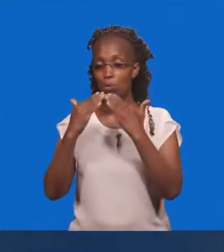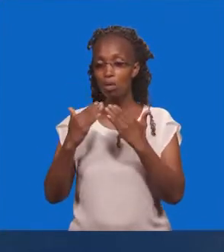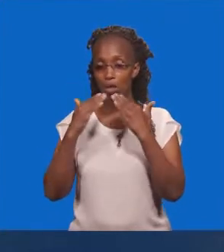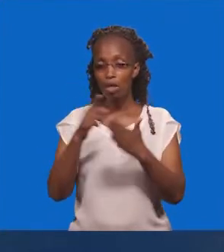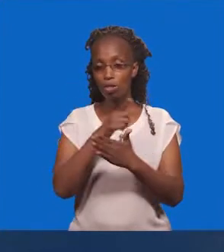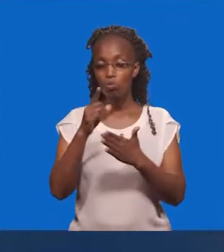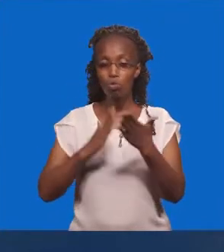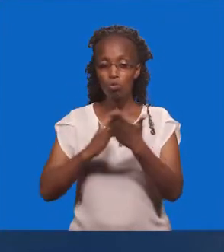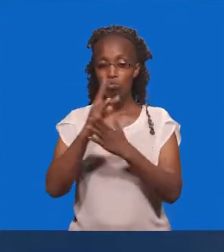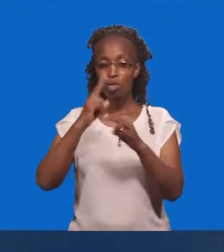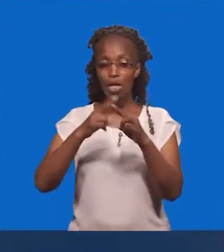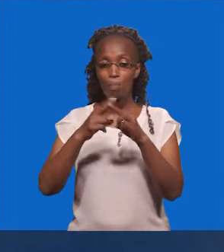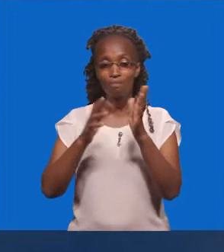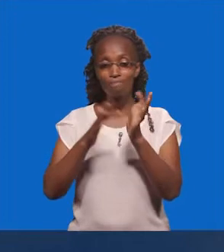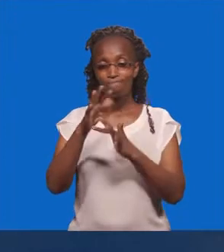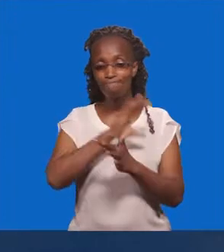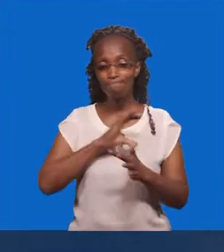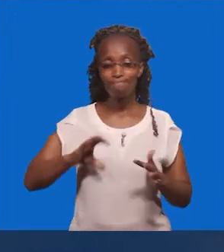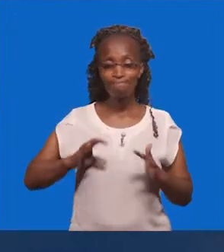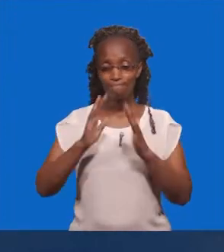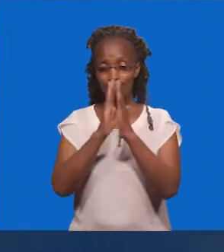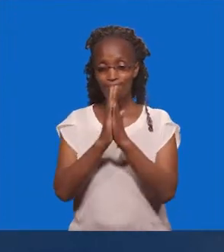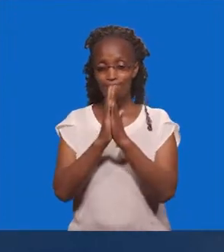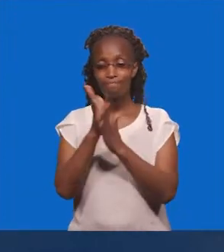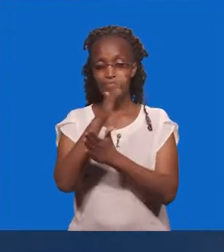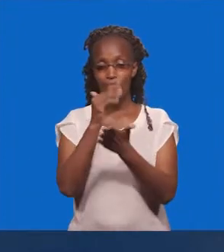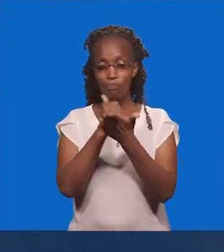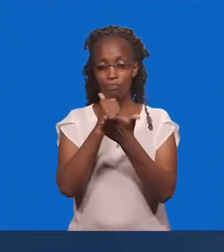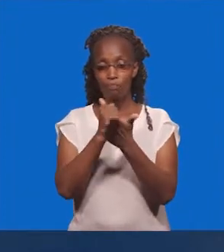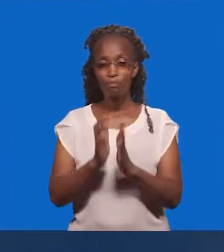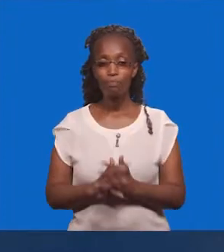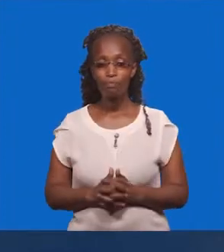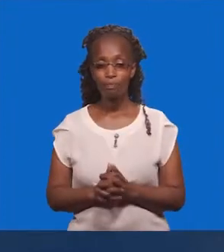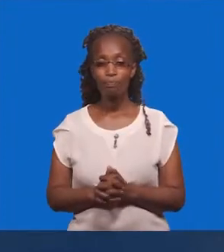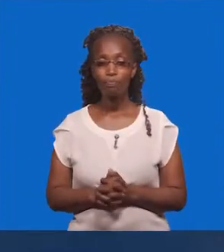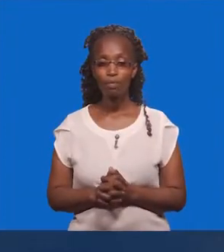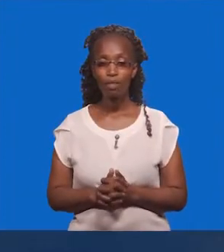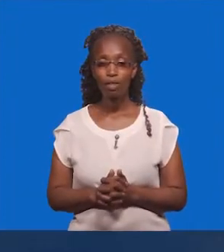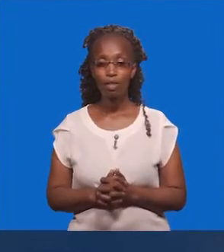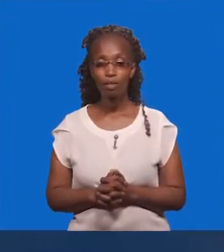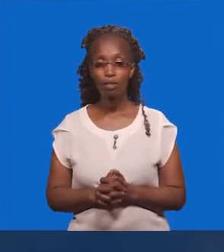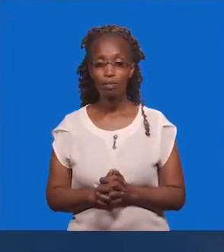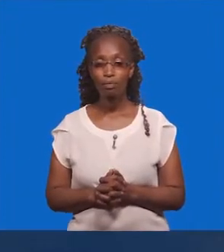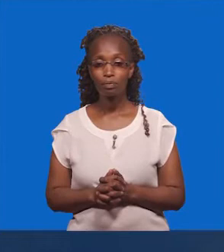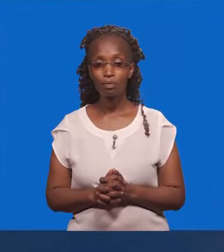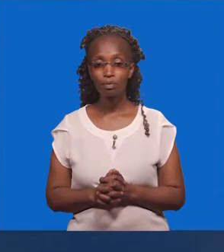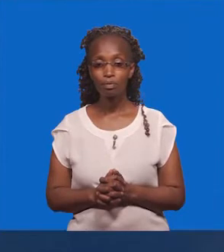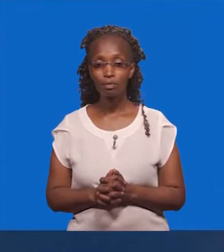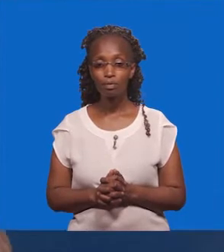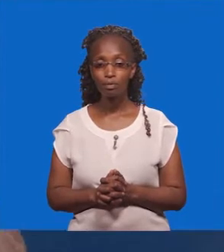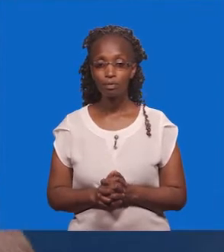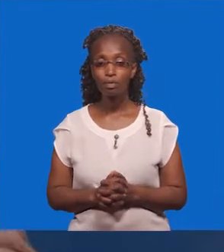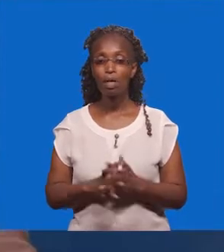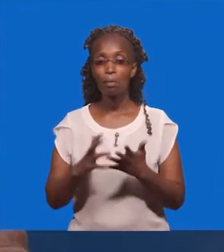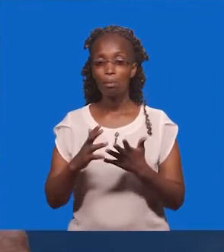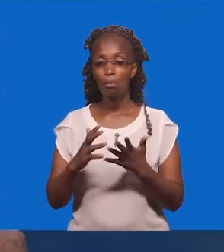kukushukuru Na ni katika jina la yesu kristo Tumiomba na kuwamini Amen Basi mpenzi mutanzamaji kama